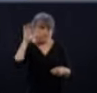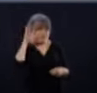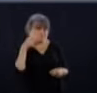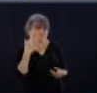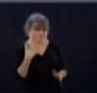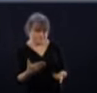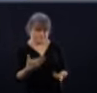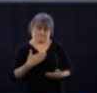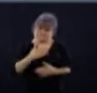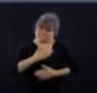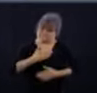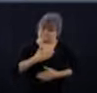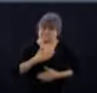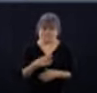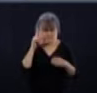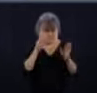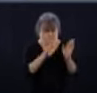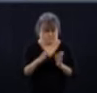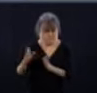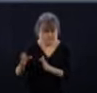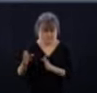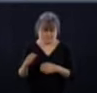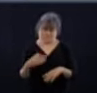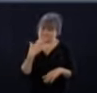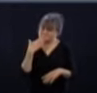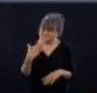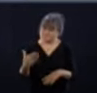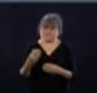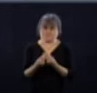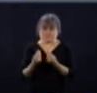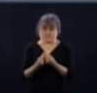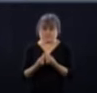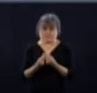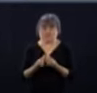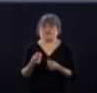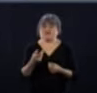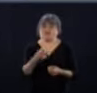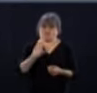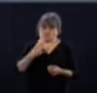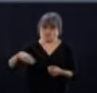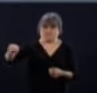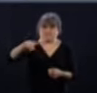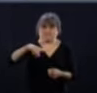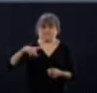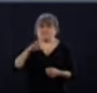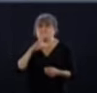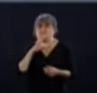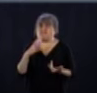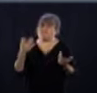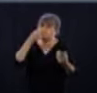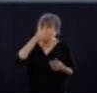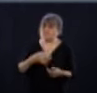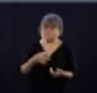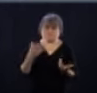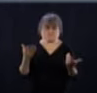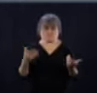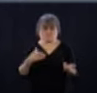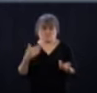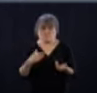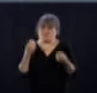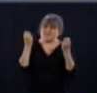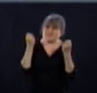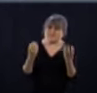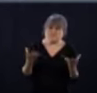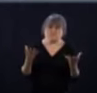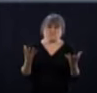de votre discipline. Et je veux aussi vous dire qu'on vous a entendus et qu'actuellement, on travaille avec le ministère de l'Éducation pour